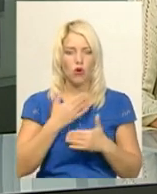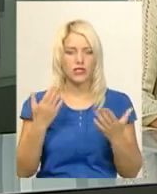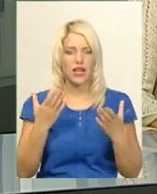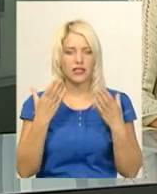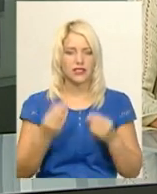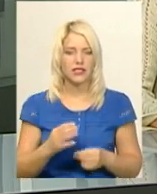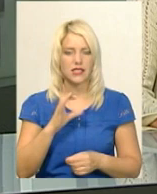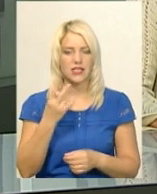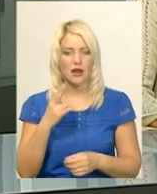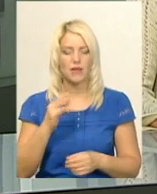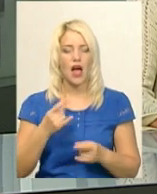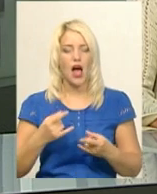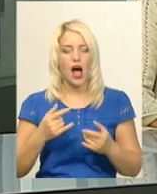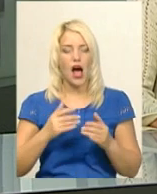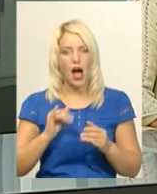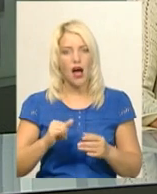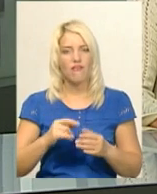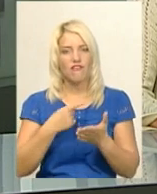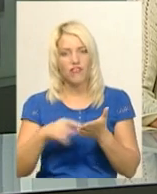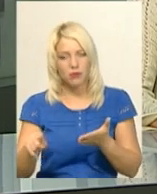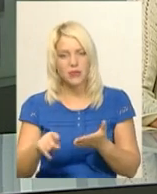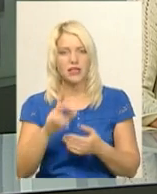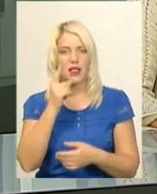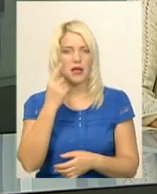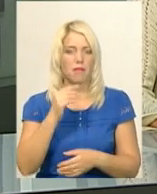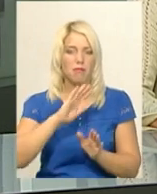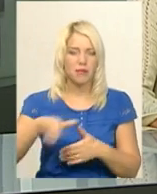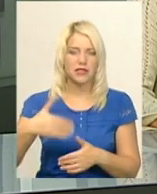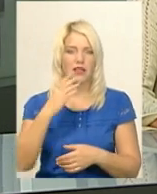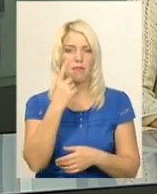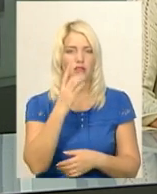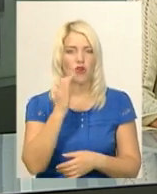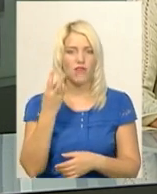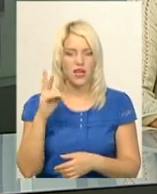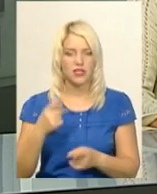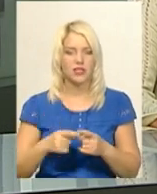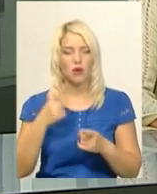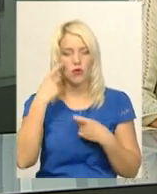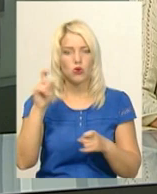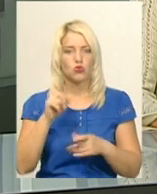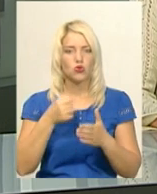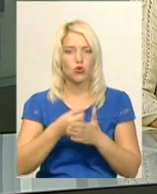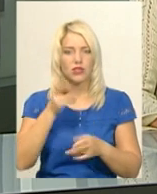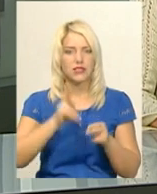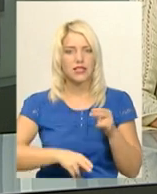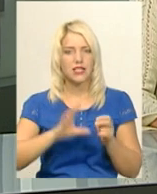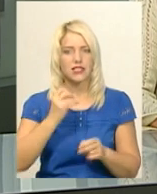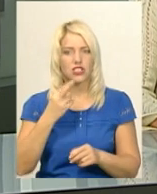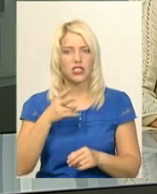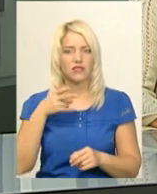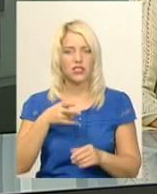після 1 вересня. У Департаменті охорони здоров'я облдержадміністрації повідомили, що до кінця січня 2019 року